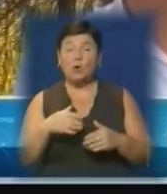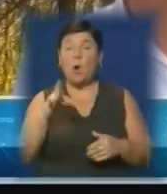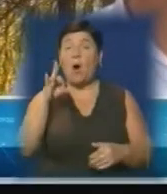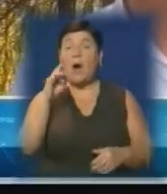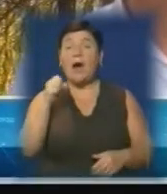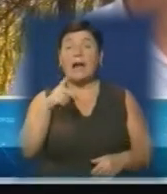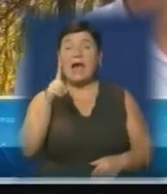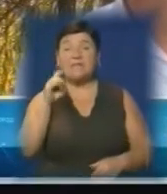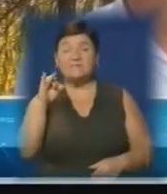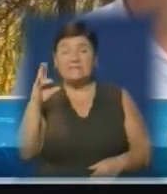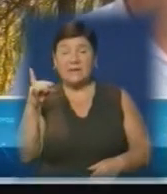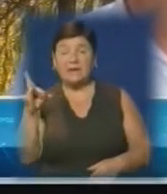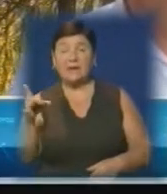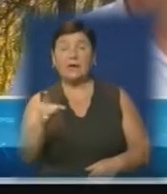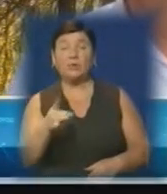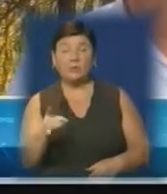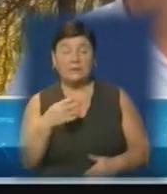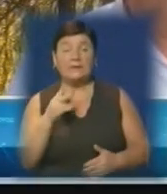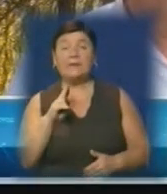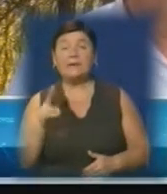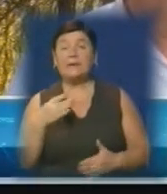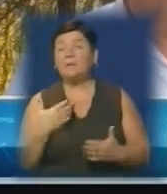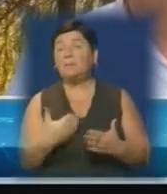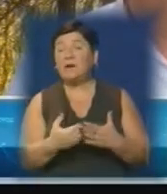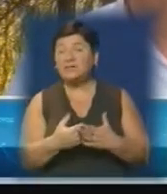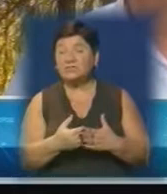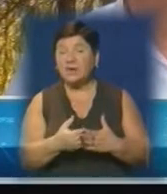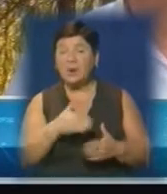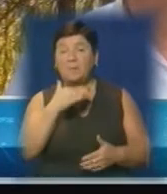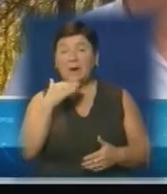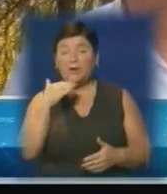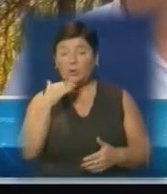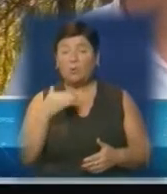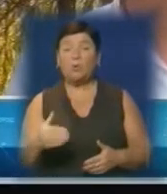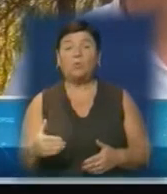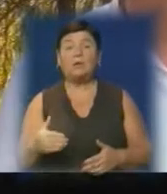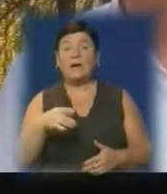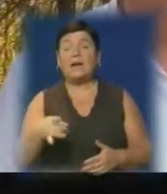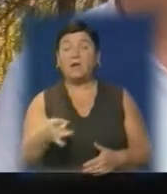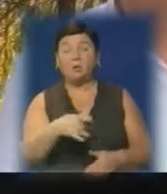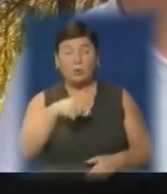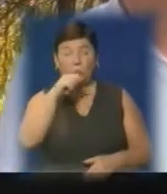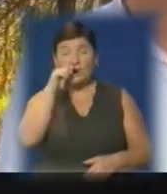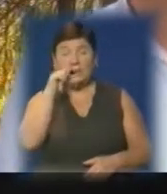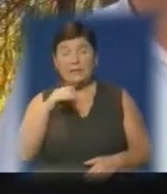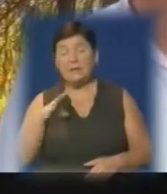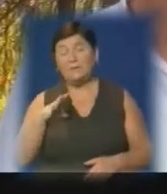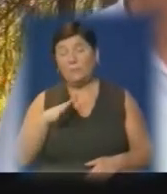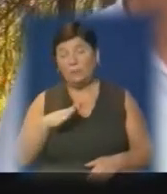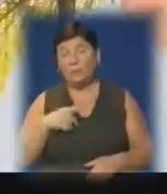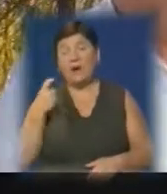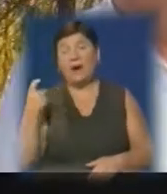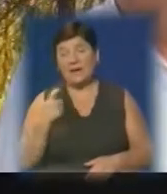з категорії, який майже один із небагатьох районів України був не газофікований, уже в частково